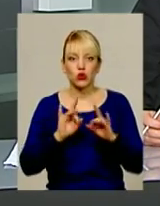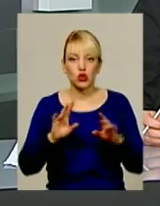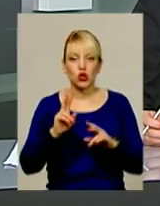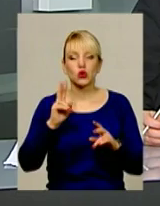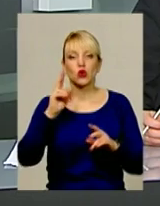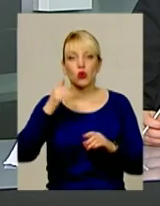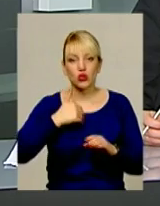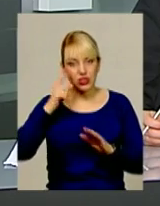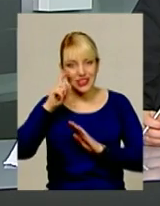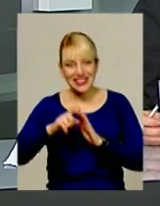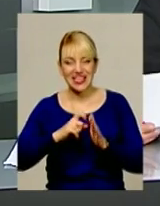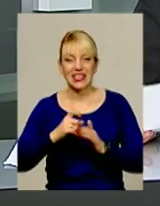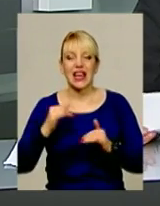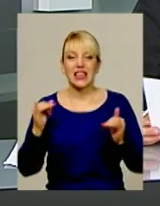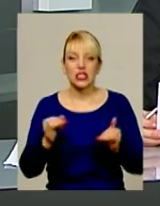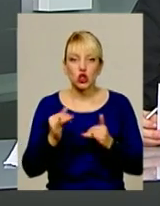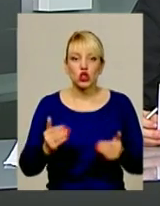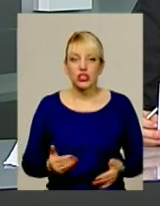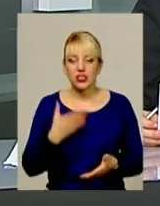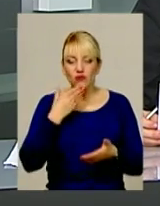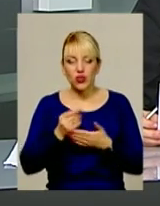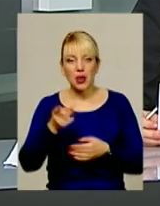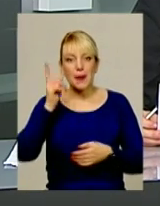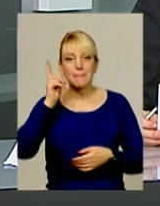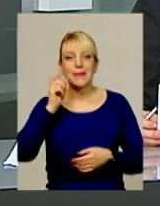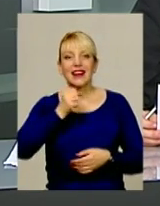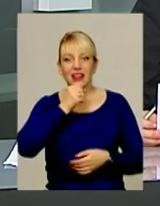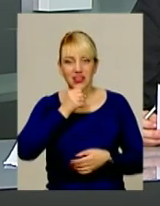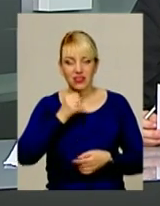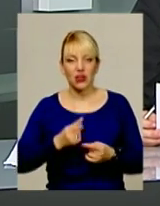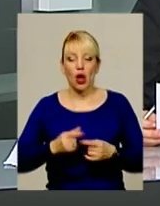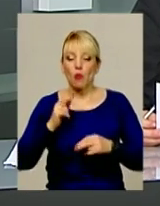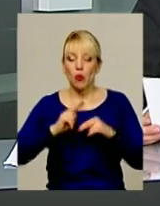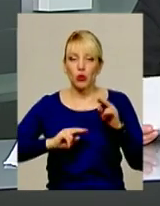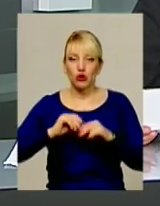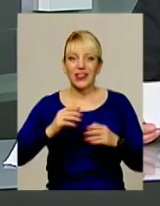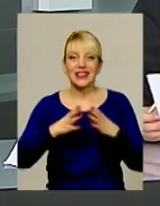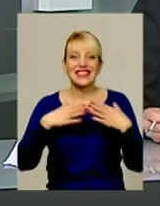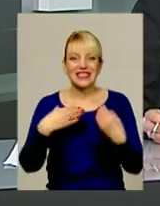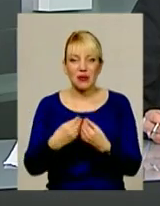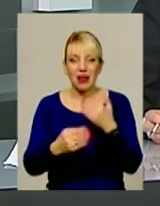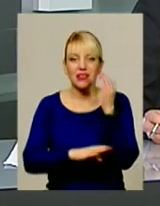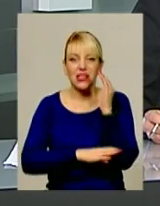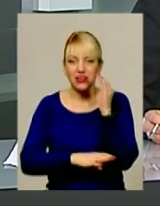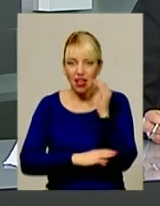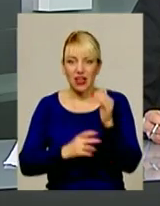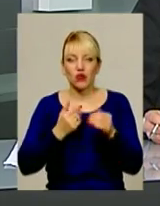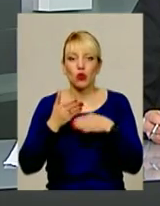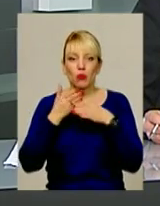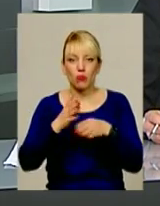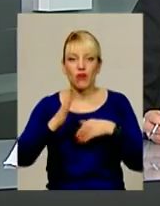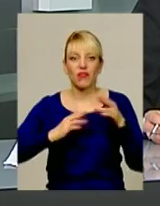історію життя своїх предків, однак не знає, з чого почати. Побудувати сімейне дерево вам допоможуть вахівці з Всесвітньої